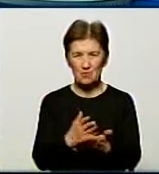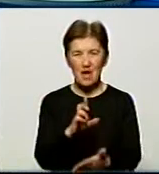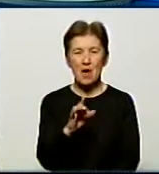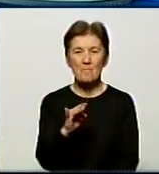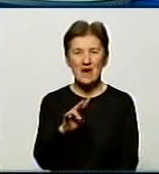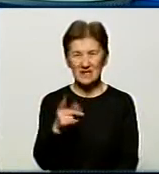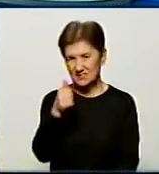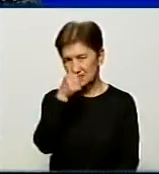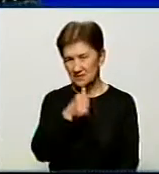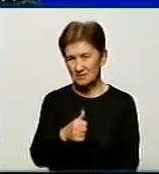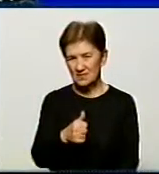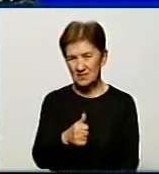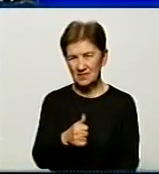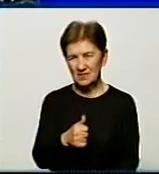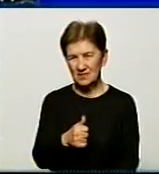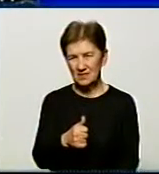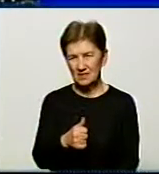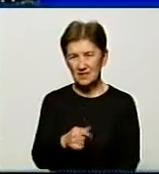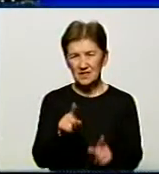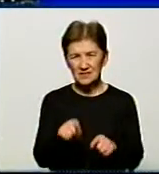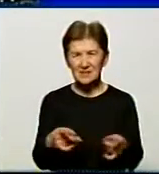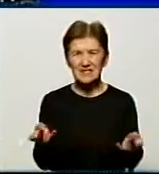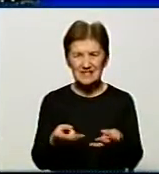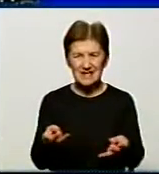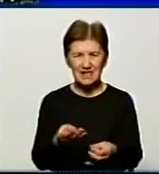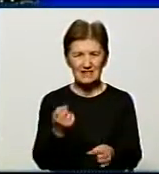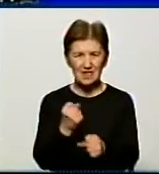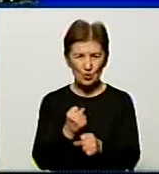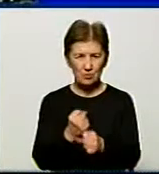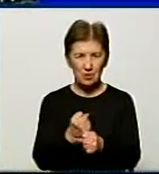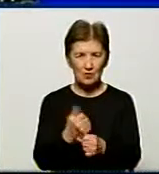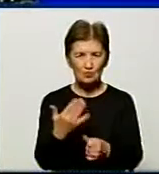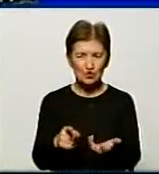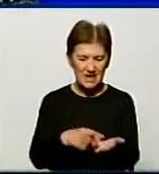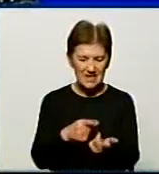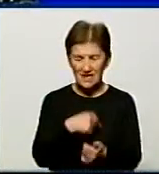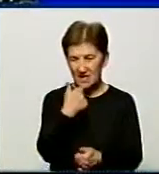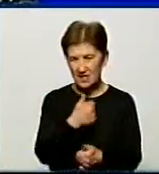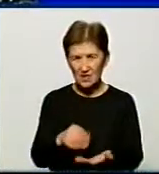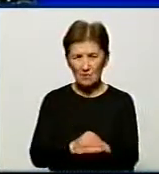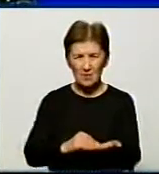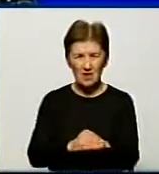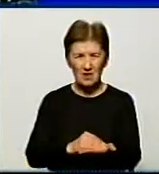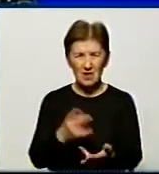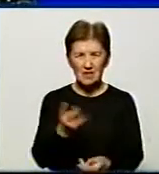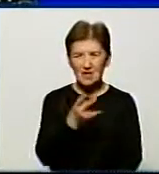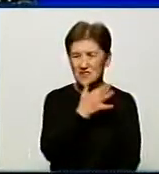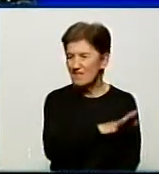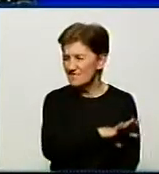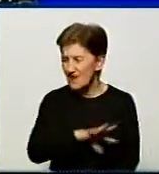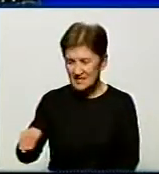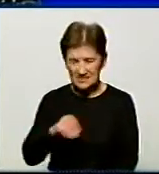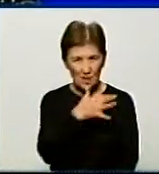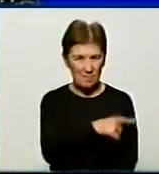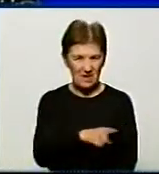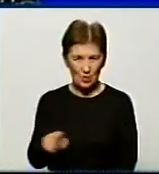місяці? Вакцинацію слід робити, і це вже який рік ми повторюємо, вакцинацію слід робити весь період. Тому що, я